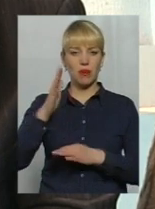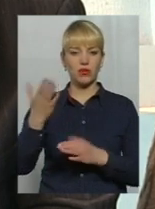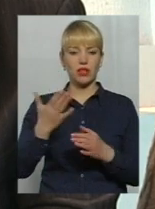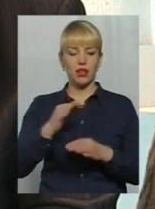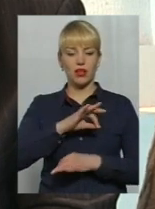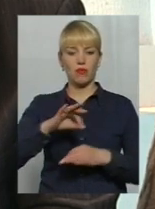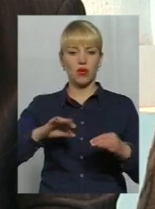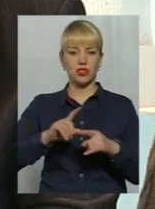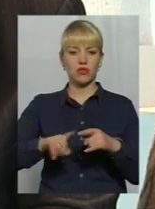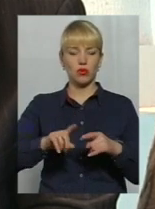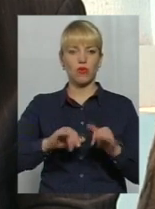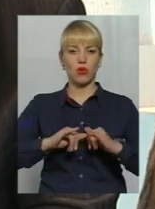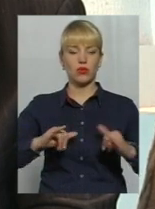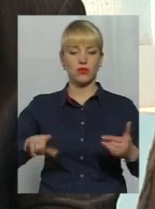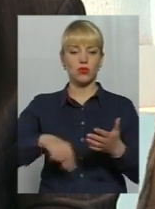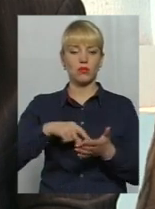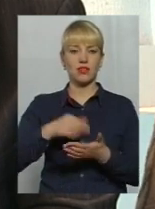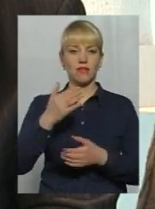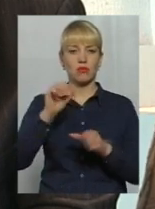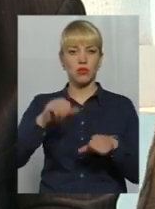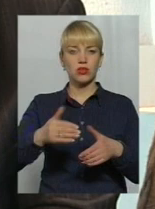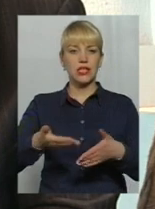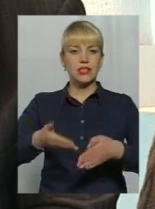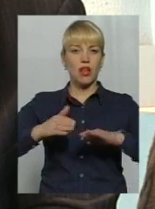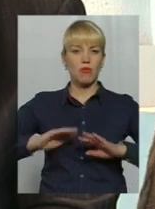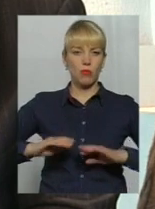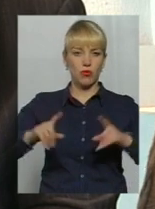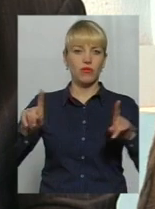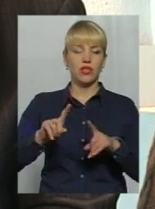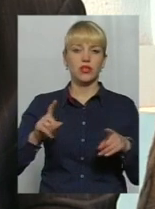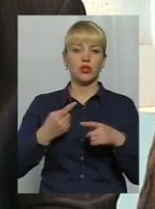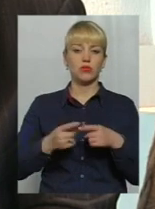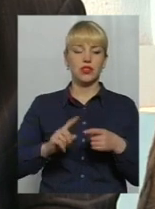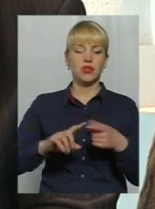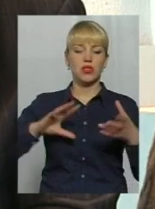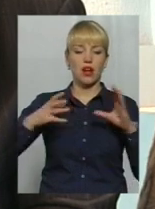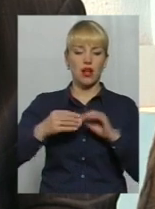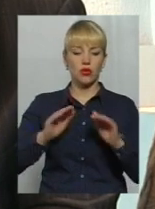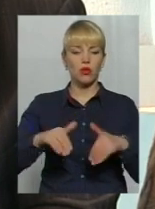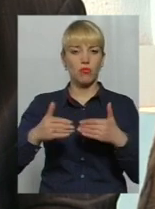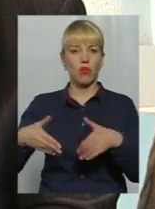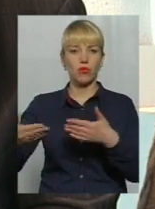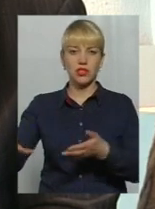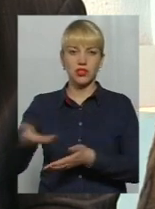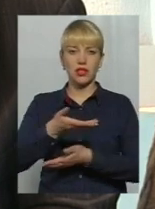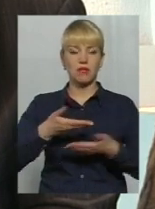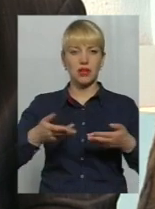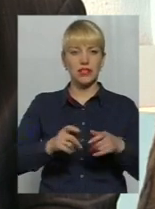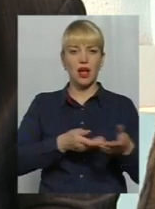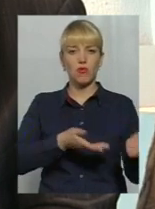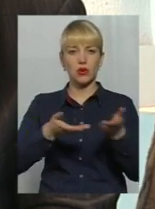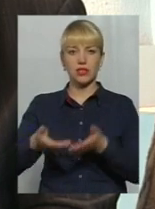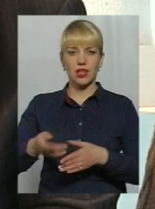розвитку міста ви можете запропонувати. Для того, щоб узагальнити ці пропозиції, ми запропонували експертів, які